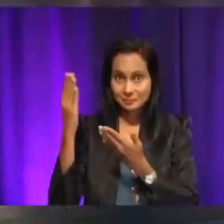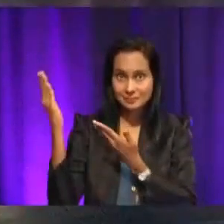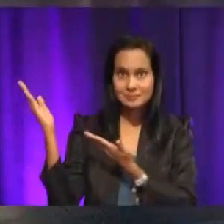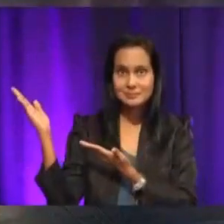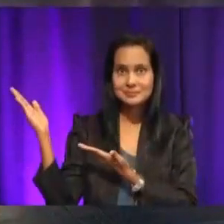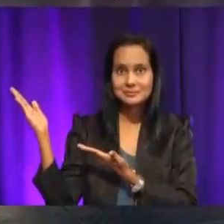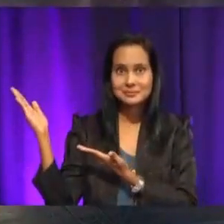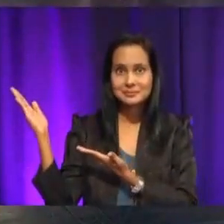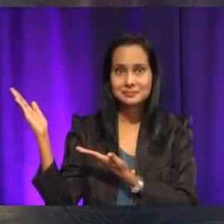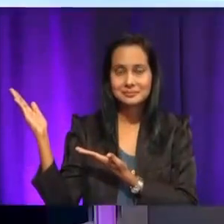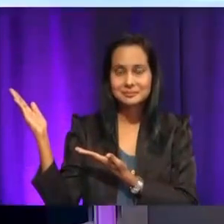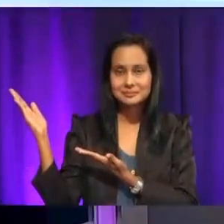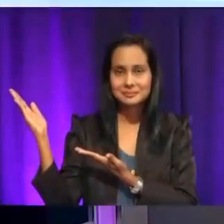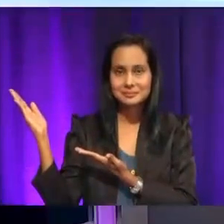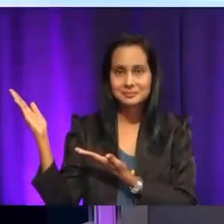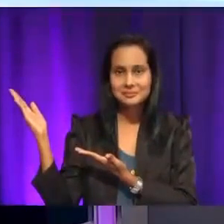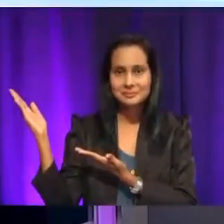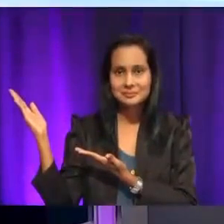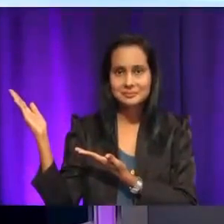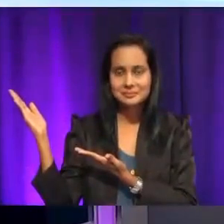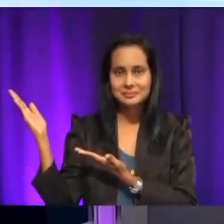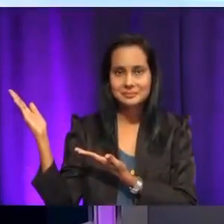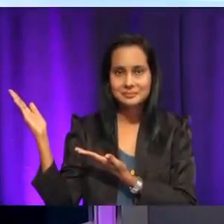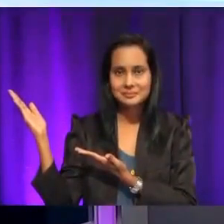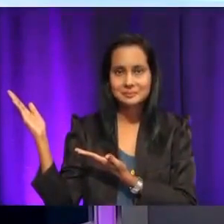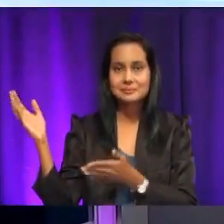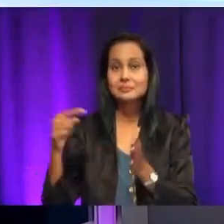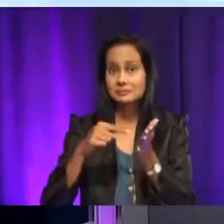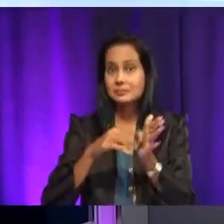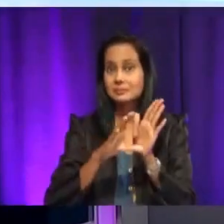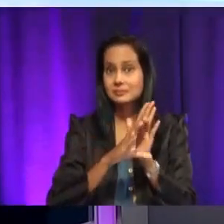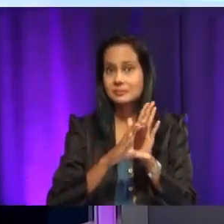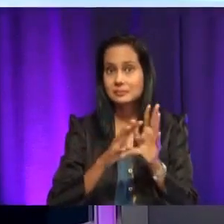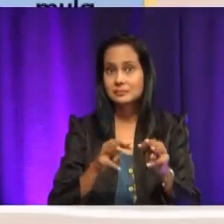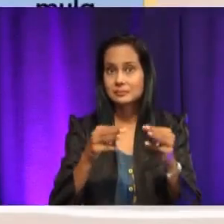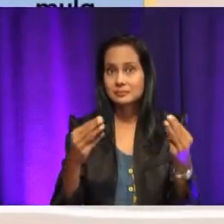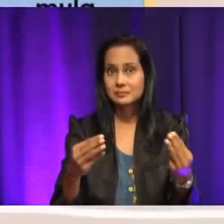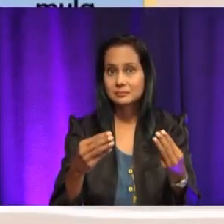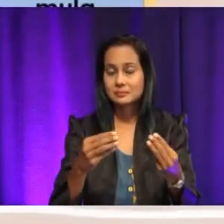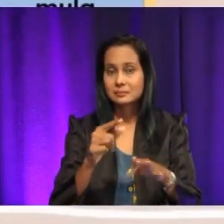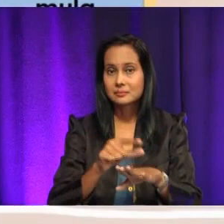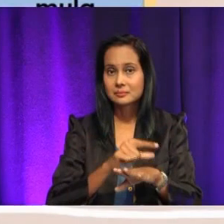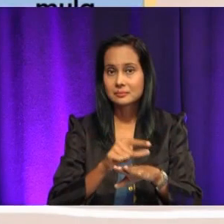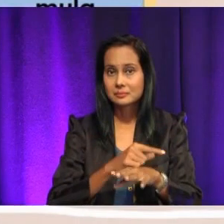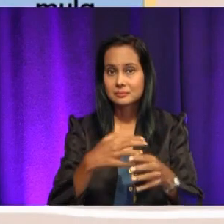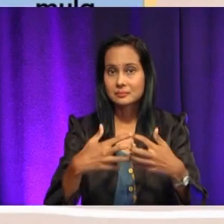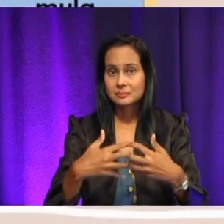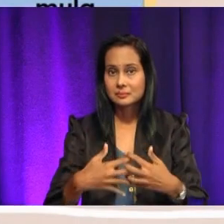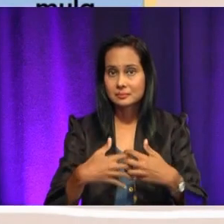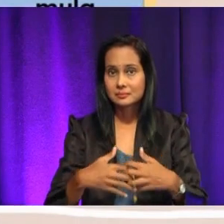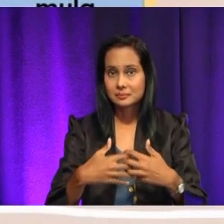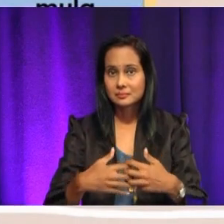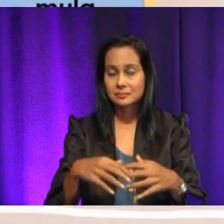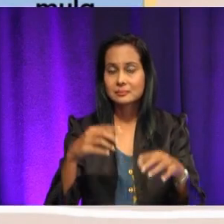Okey, baiklah. Seperti yang Cikgu paparkan, ini ialah contoh manual penggunaan mesin yang terdapat di